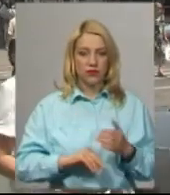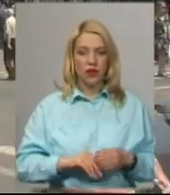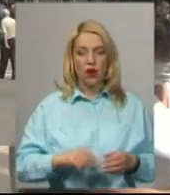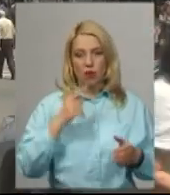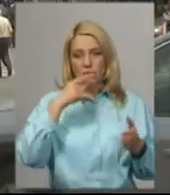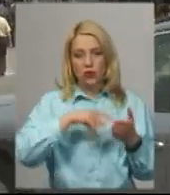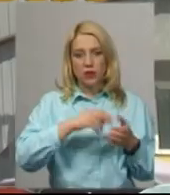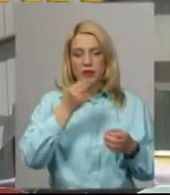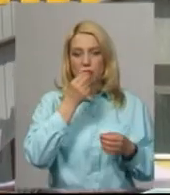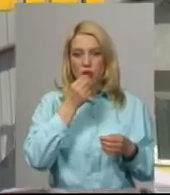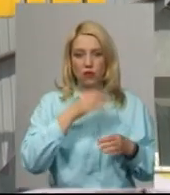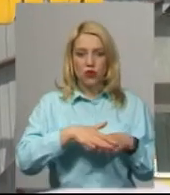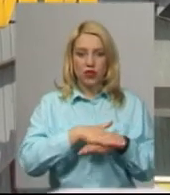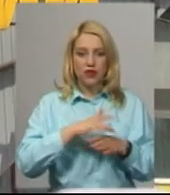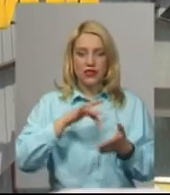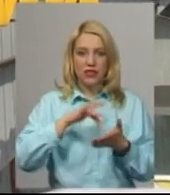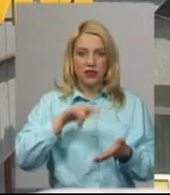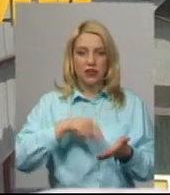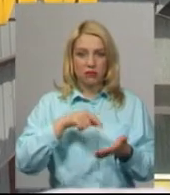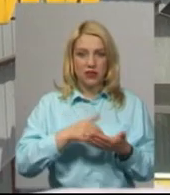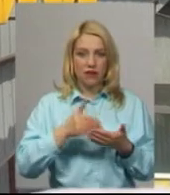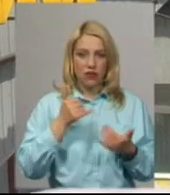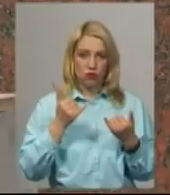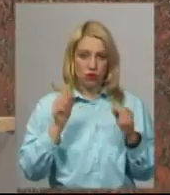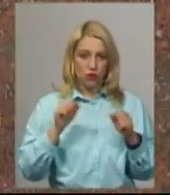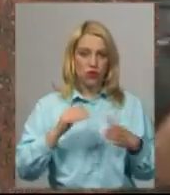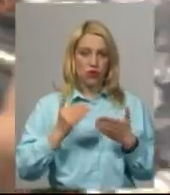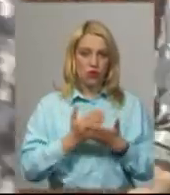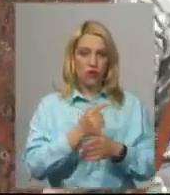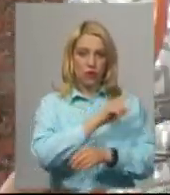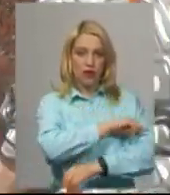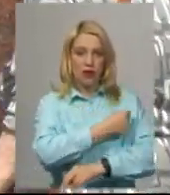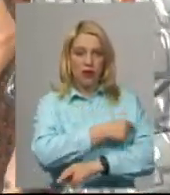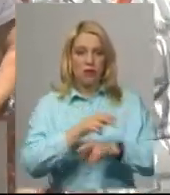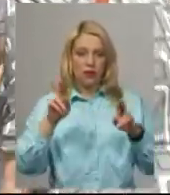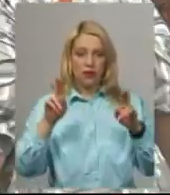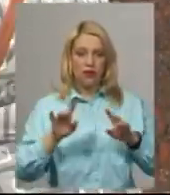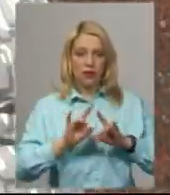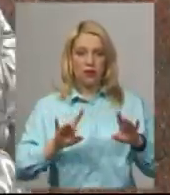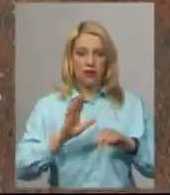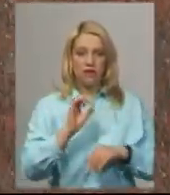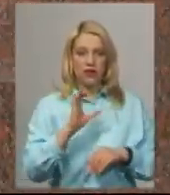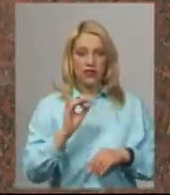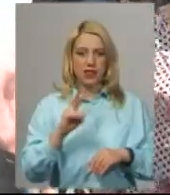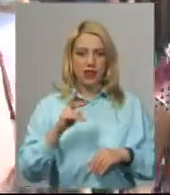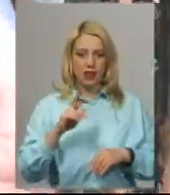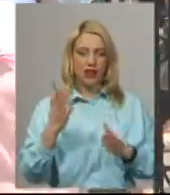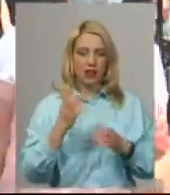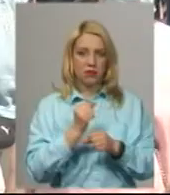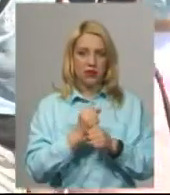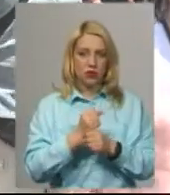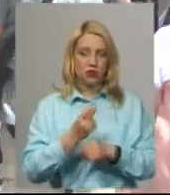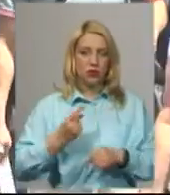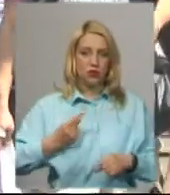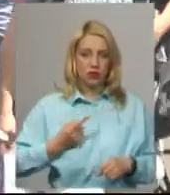Потрапити на продовольчий ринок у центрі міста від сьогодні можна за новими санітарними правилами, пояснює Василь, який працює охоронцем на ринку. Додає,